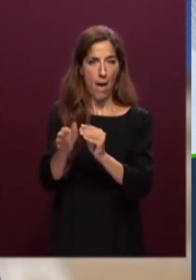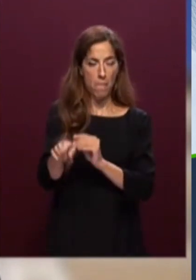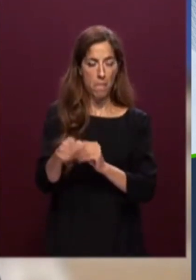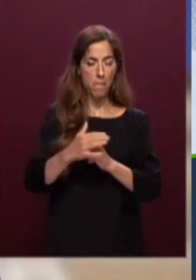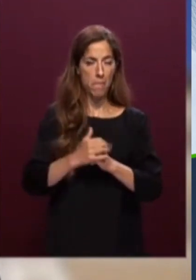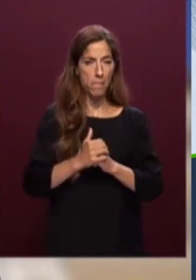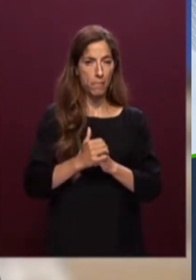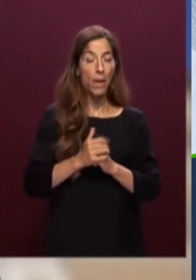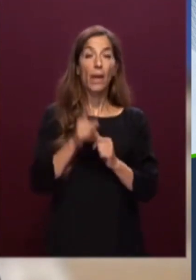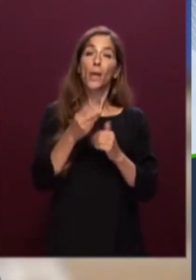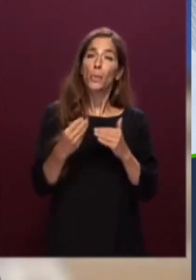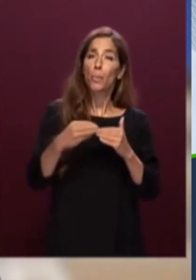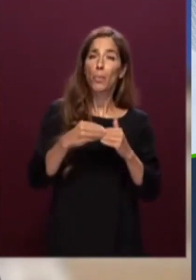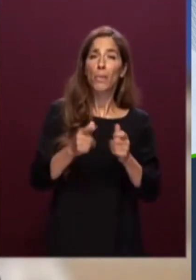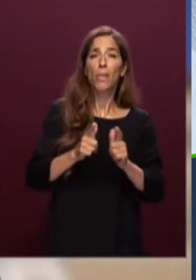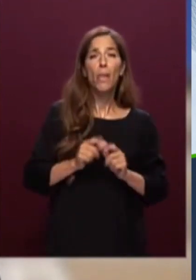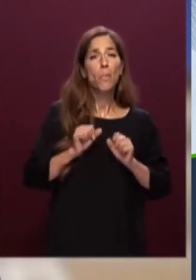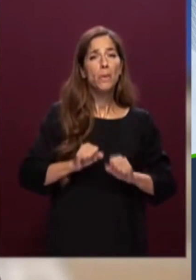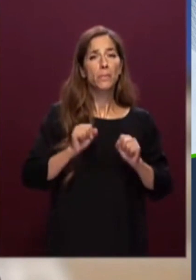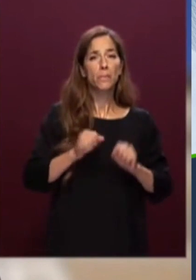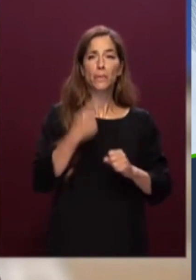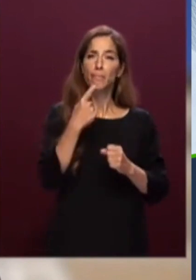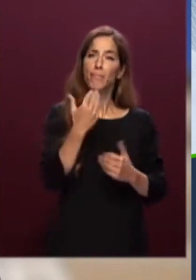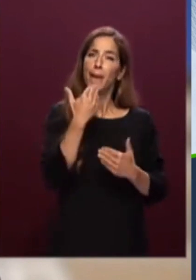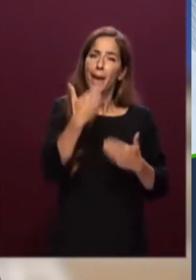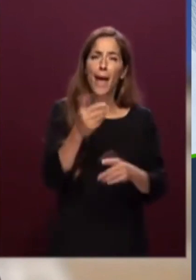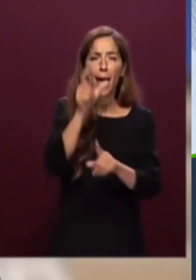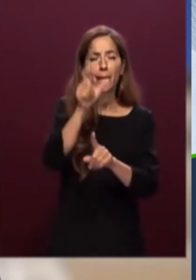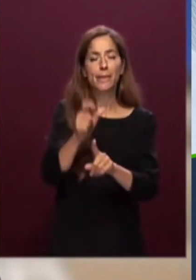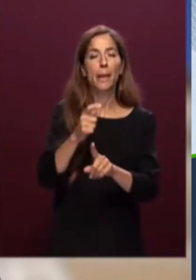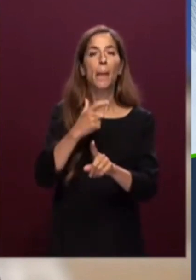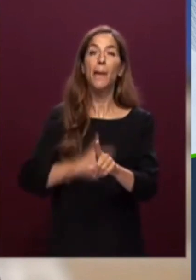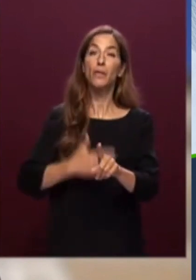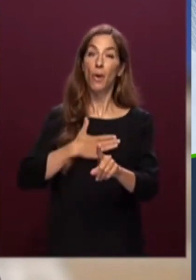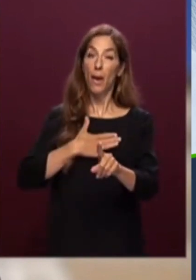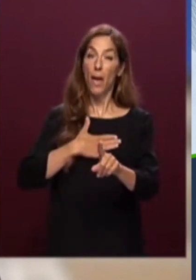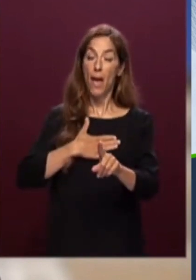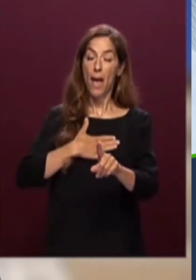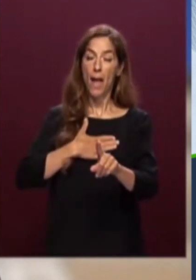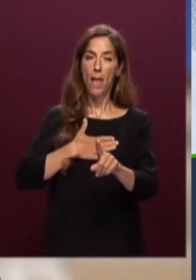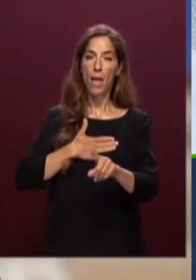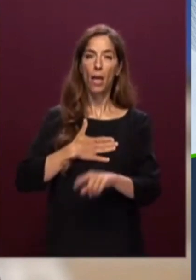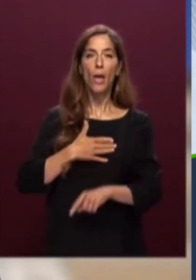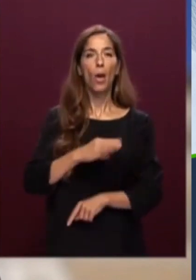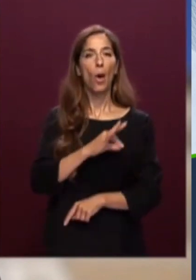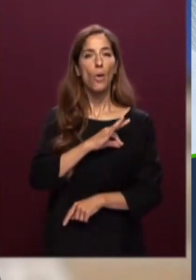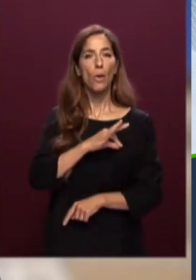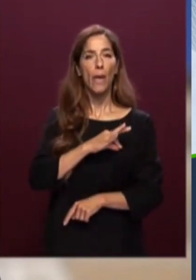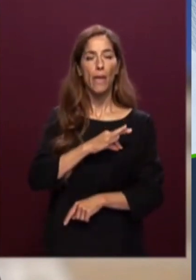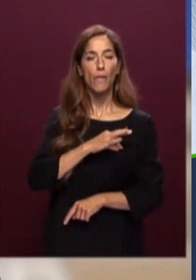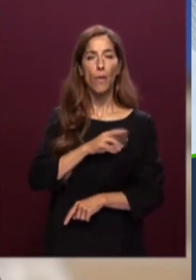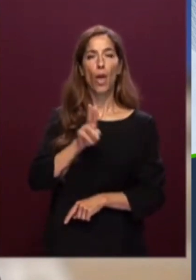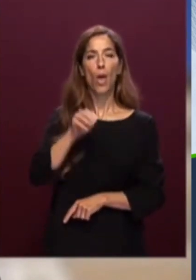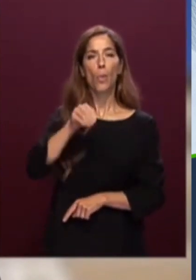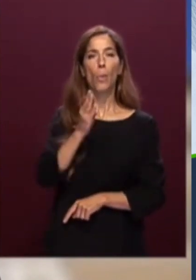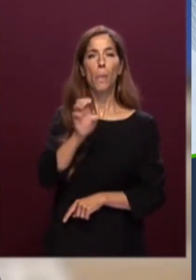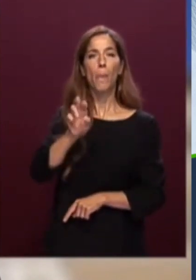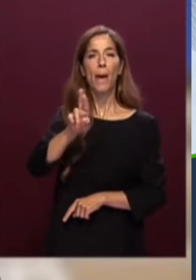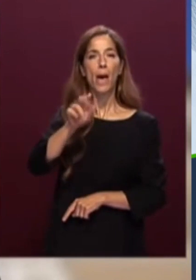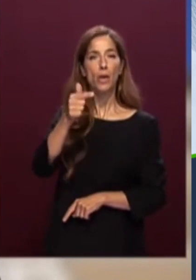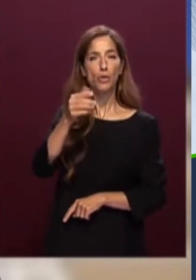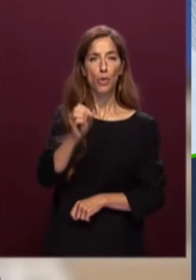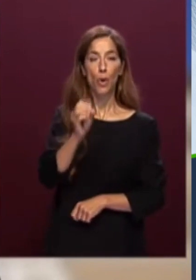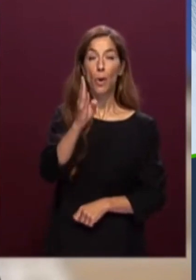personale all'onorevole Umberto Bossi senza il quale non avrei mai iniziato la mia attività